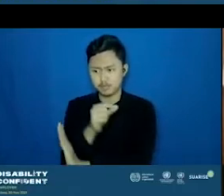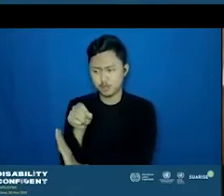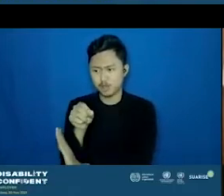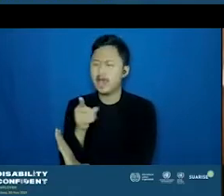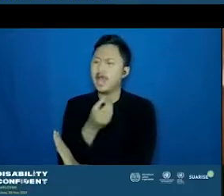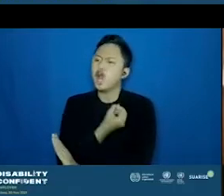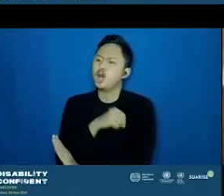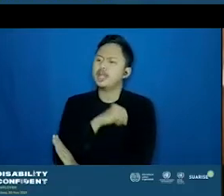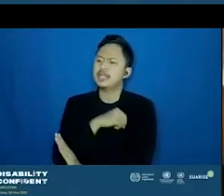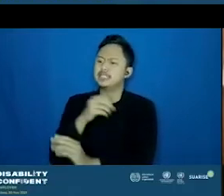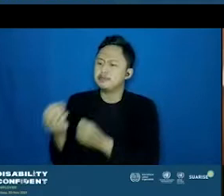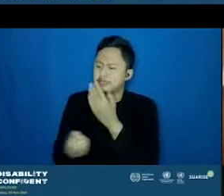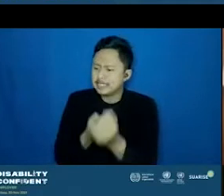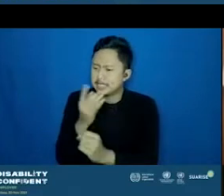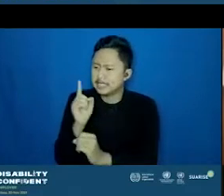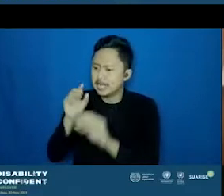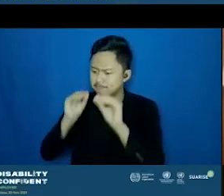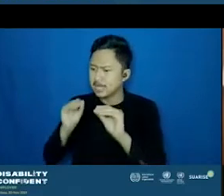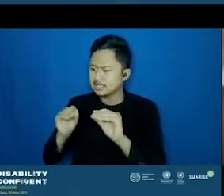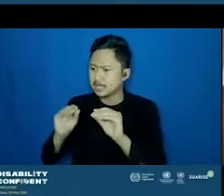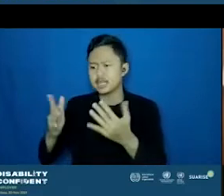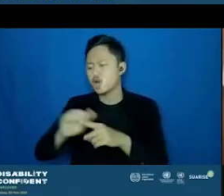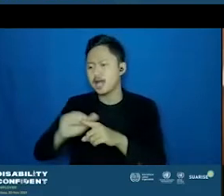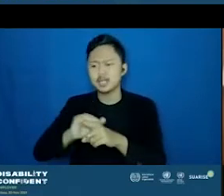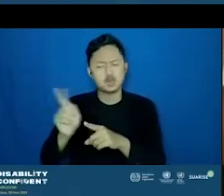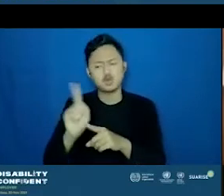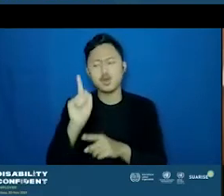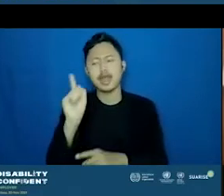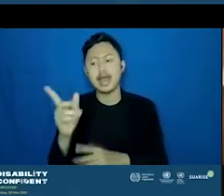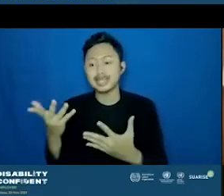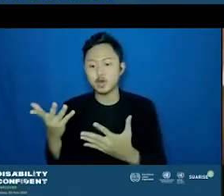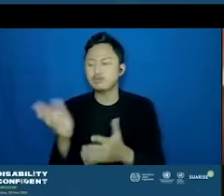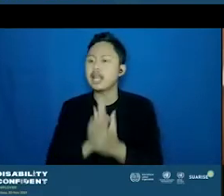dulu enggak? Atau ada latihan wajibnya dulu? Atau yaudah, masuk aja?